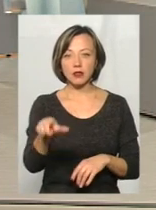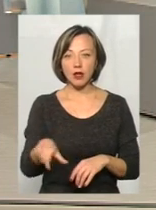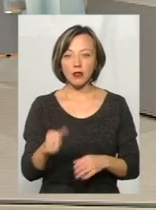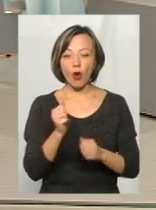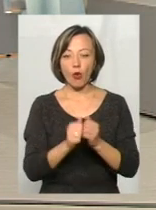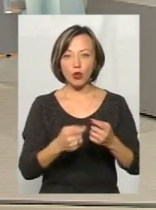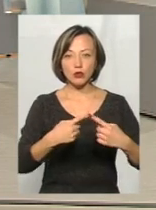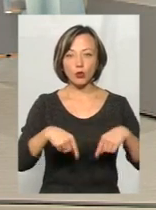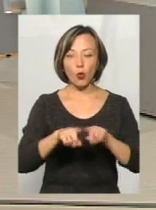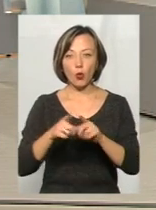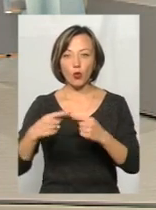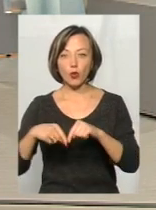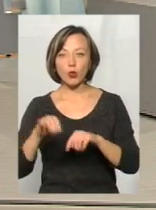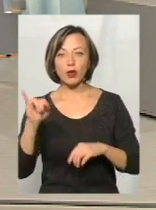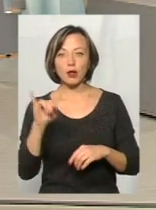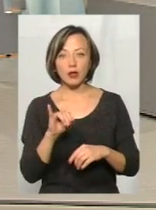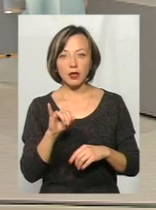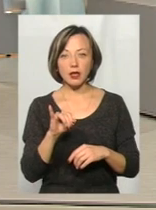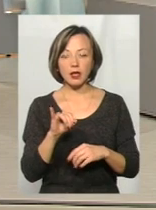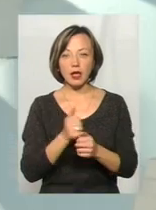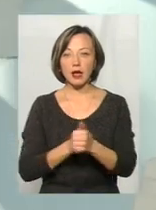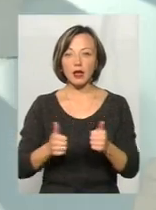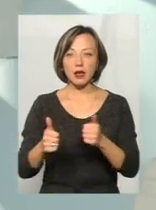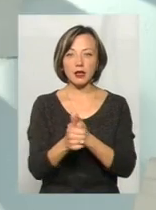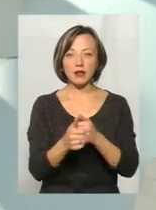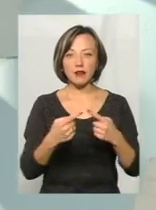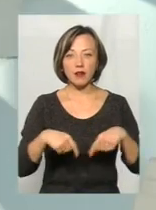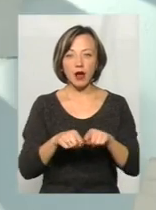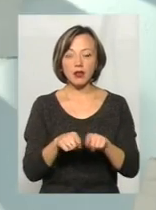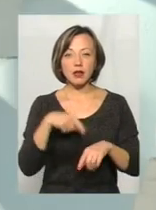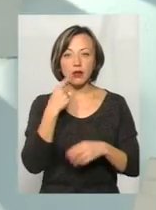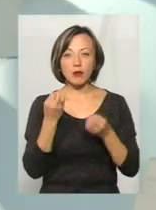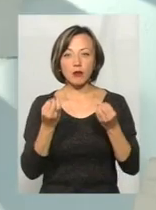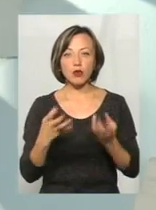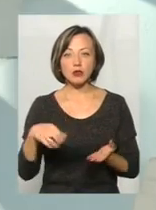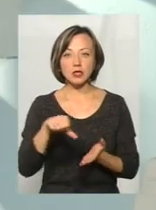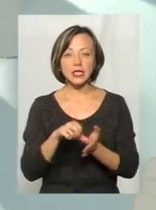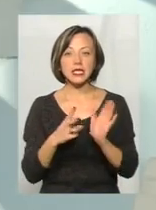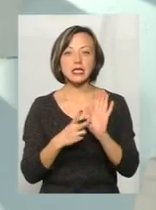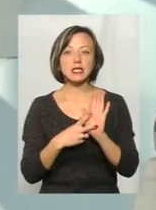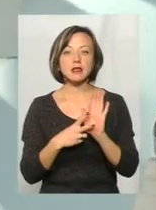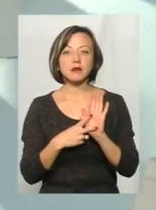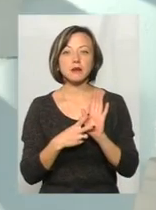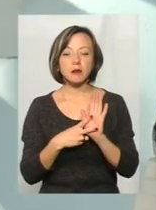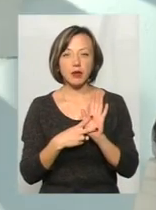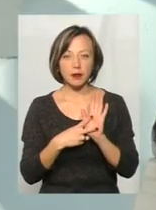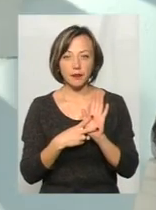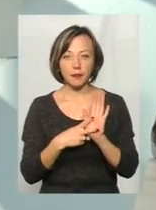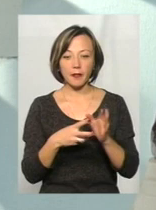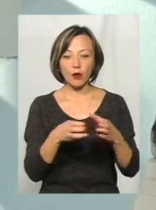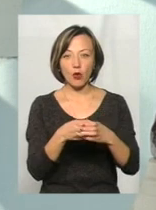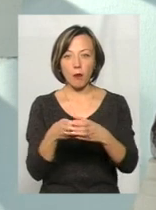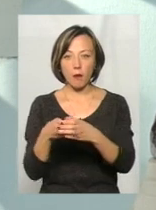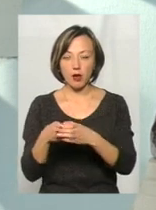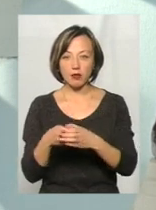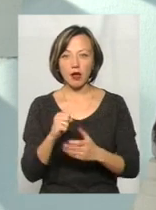округ. І, власне, лідер фракції казав, що вони просто беруть участь у семи, виставляють кандидатів у всіх семи громадах.